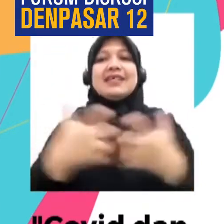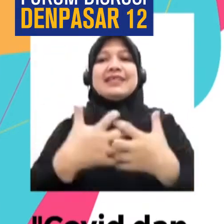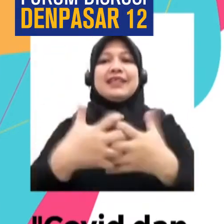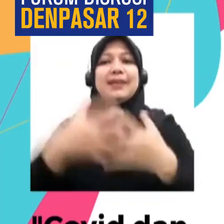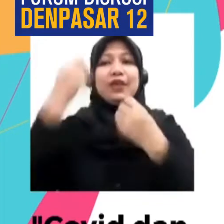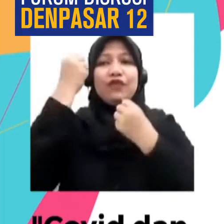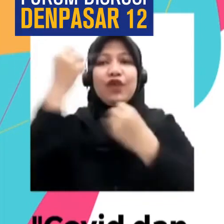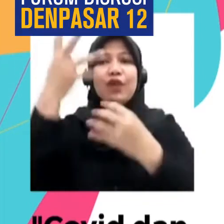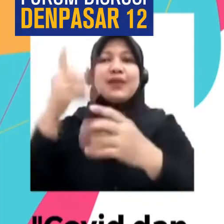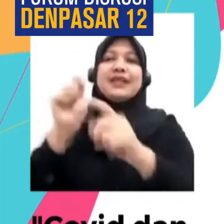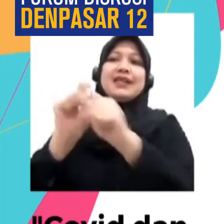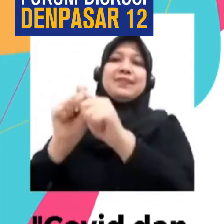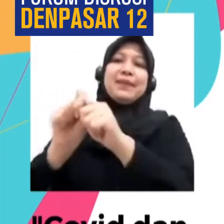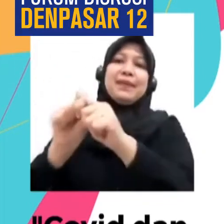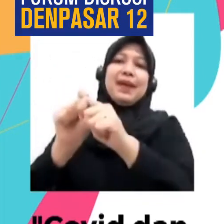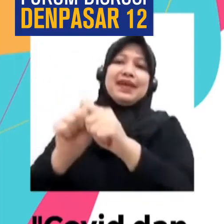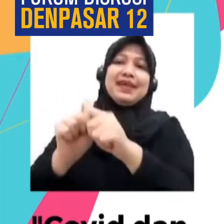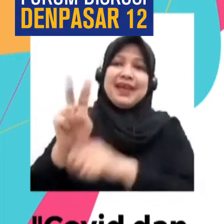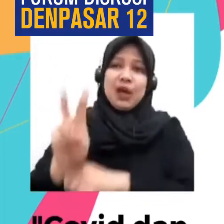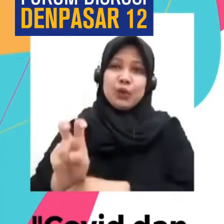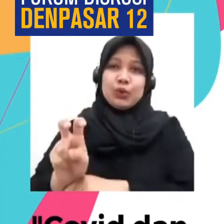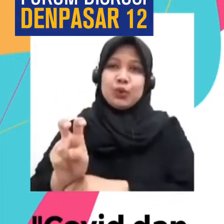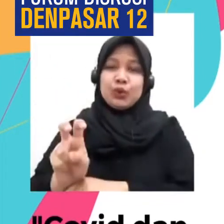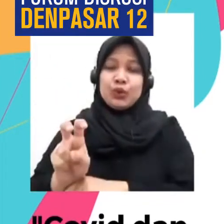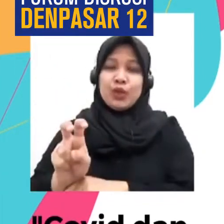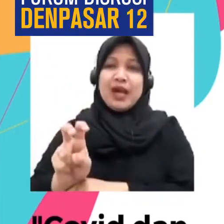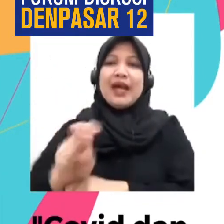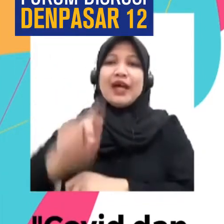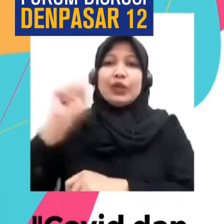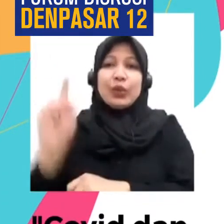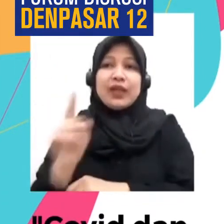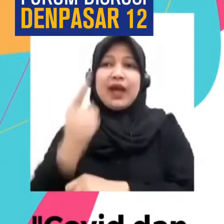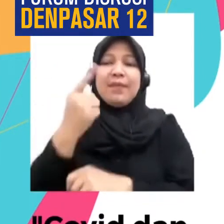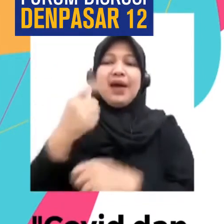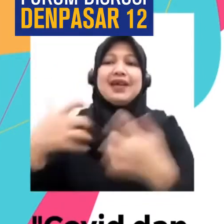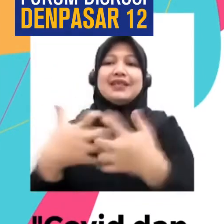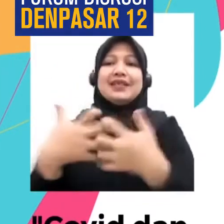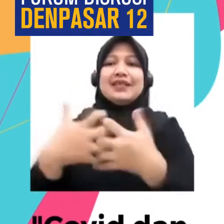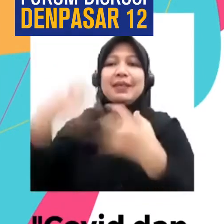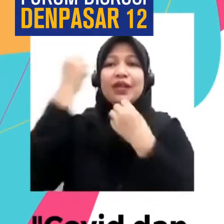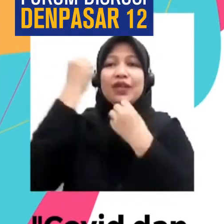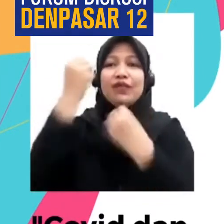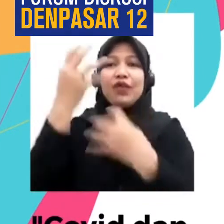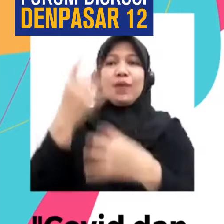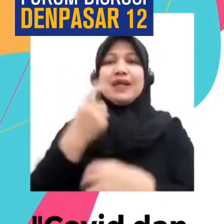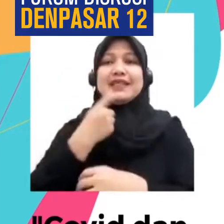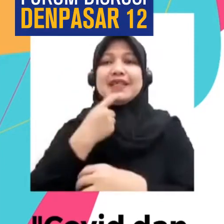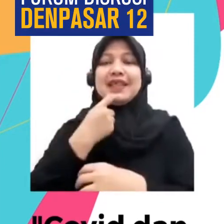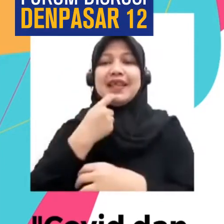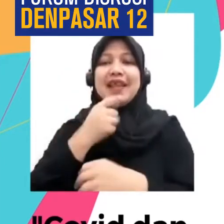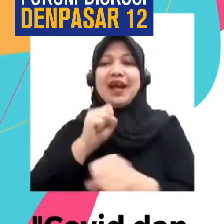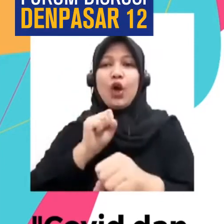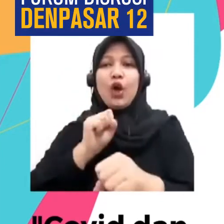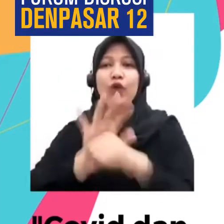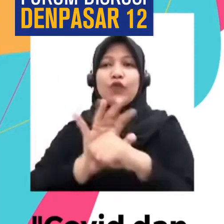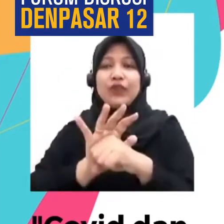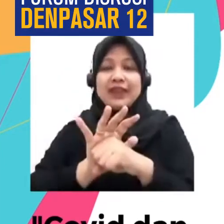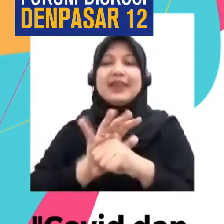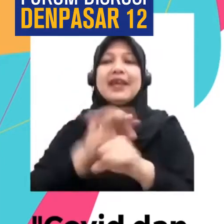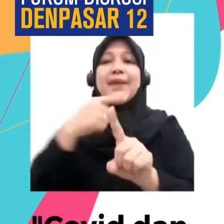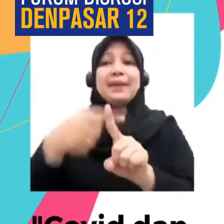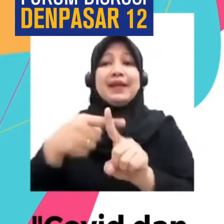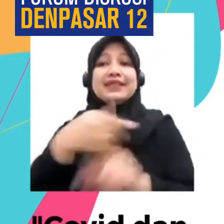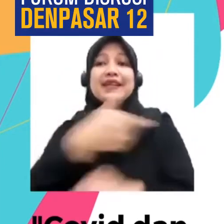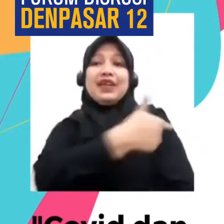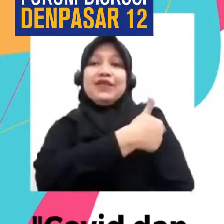Terkait dengan Pertama memperbaiki sistem informasi Terkait dengan COVID dan vaksin